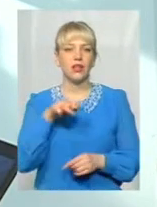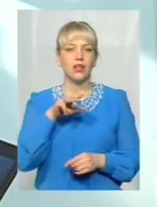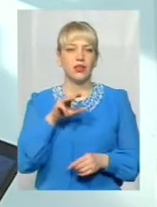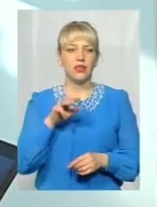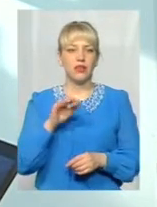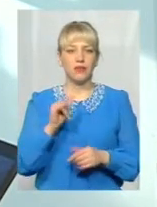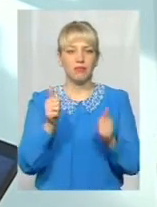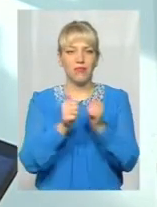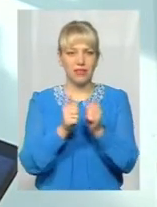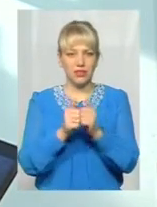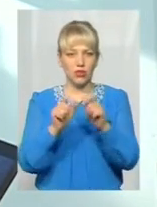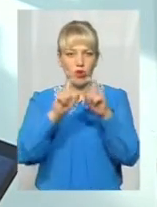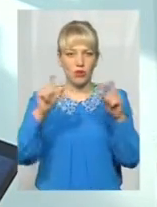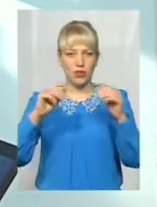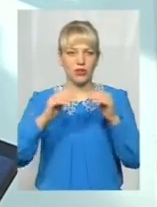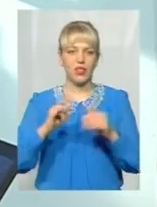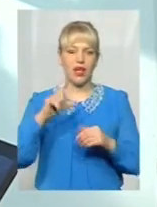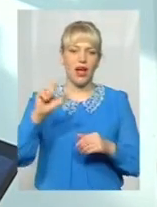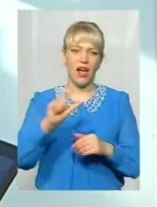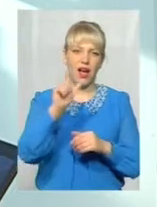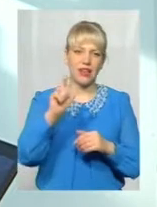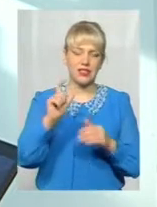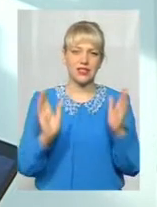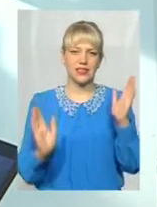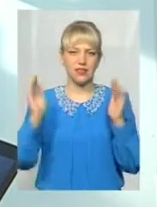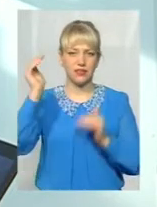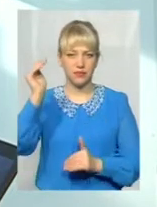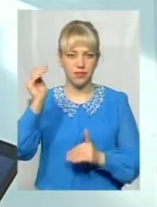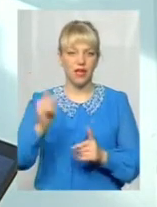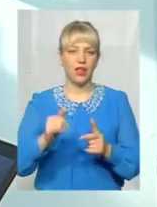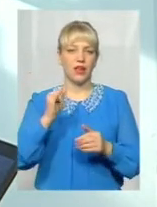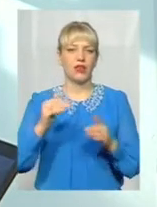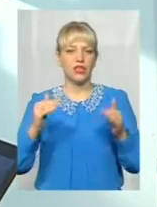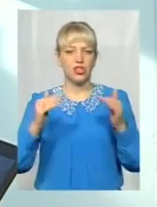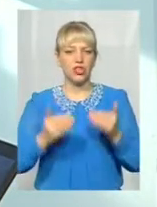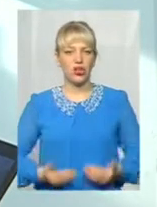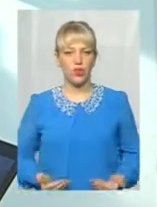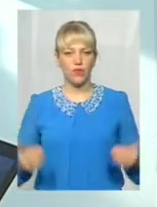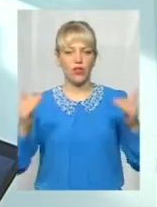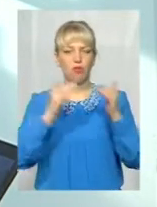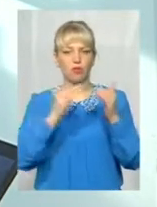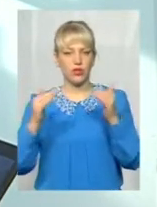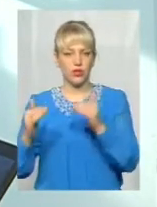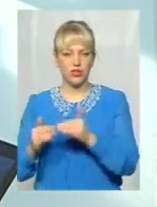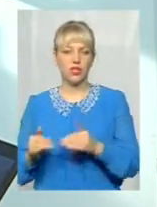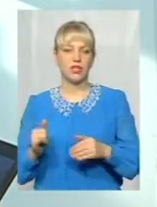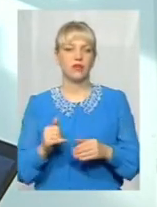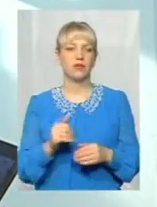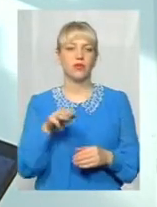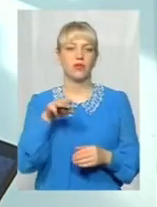газорозподільчі станції, житлові будинки, лісові масиві, то,